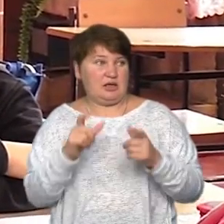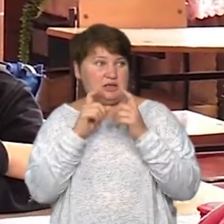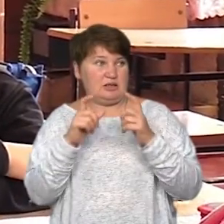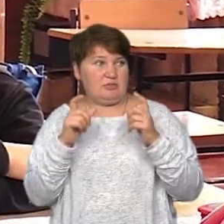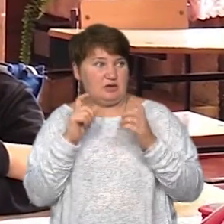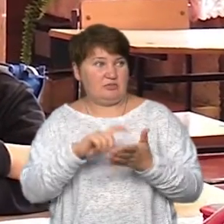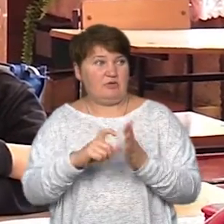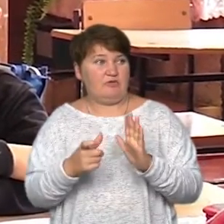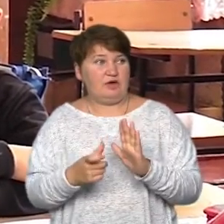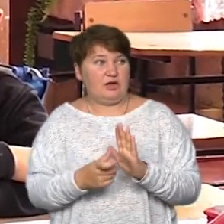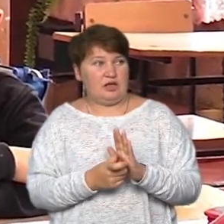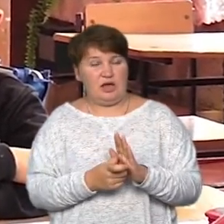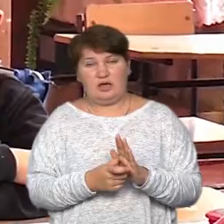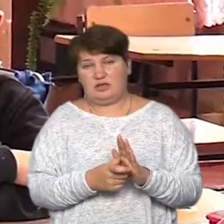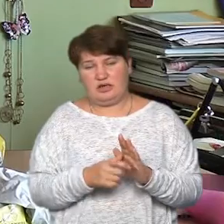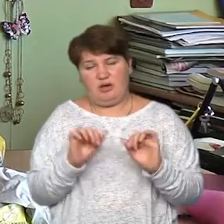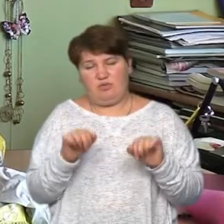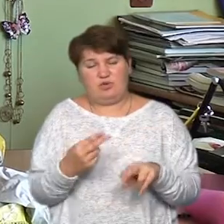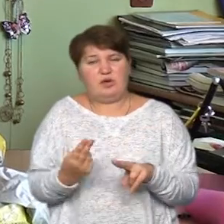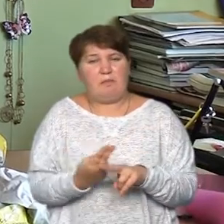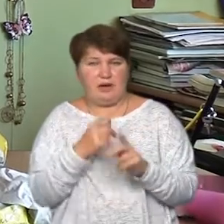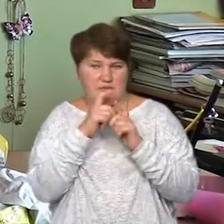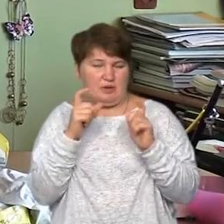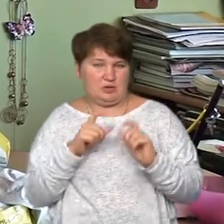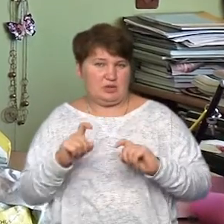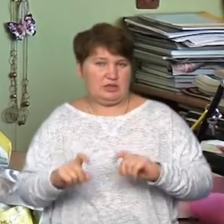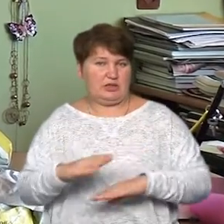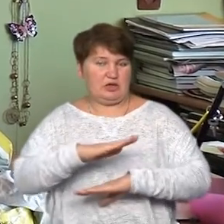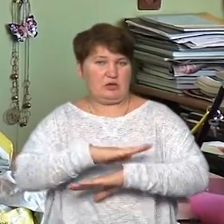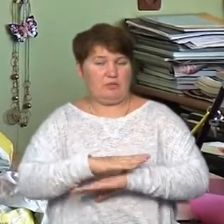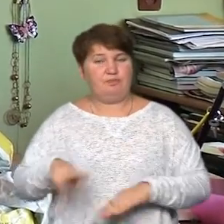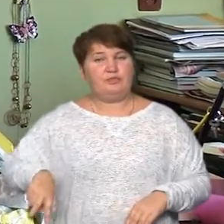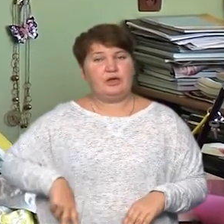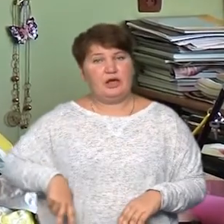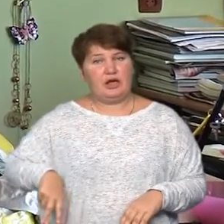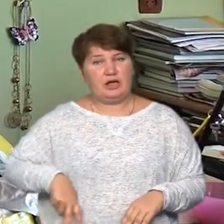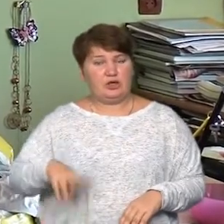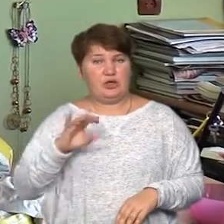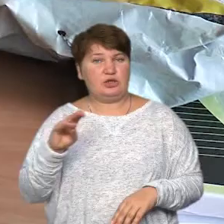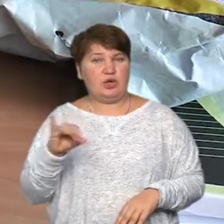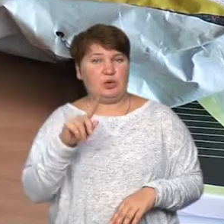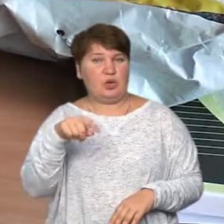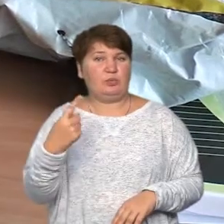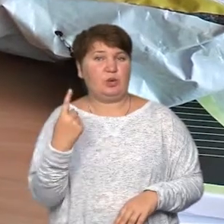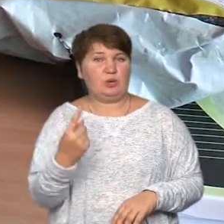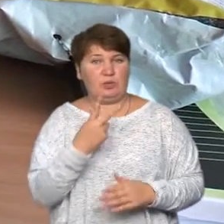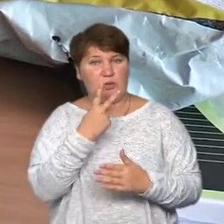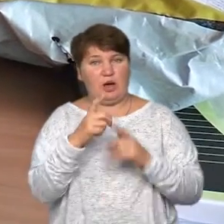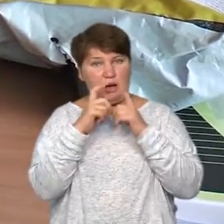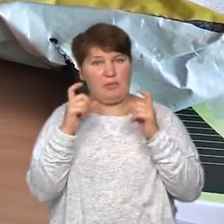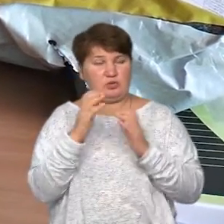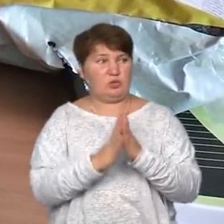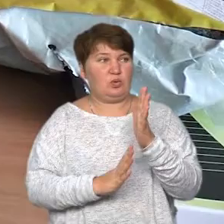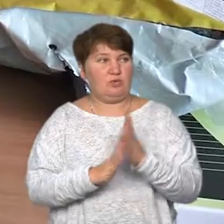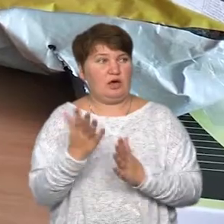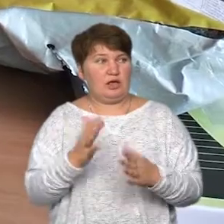класі з масками можна не сидіти. Директорка Верховинського ліцею номер один Оксана Волонюк показує маски-торокавички, які їм